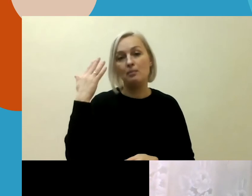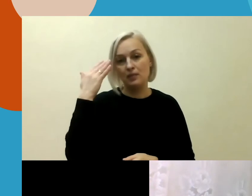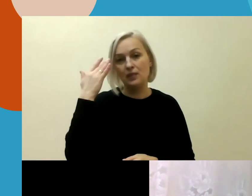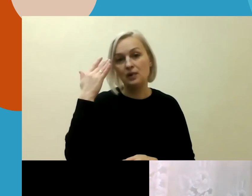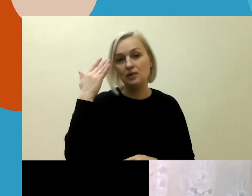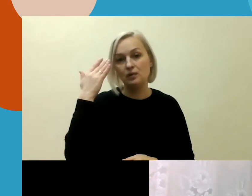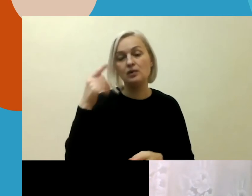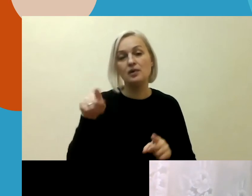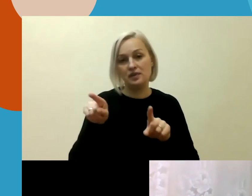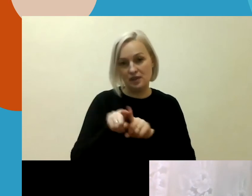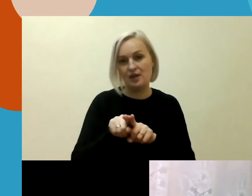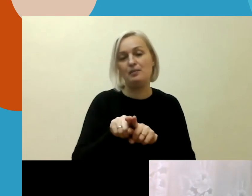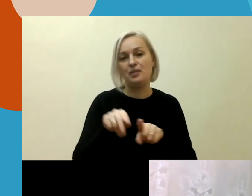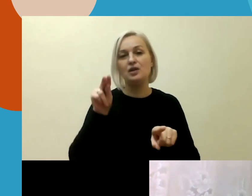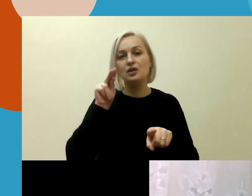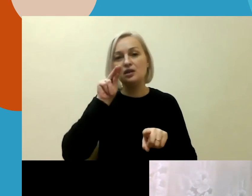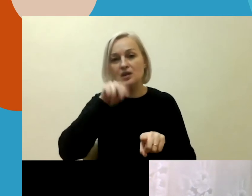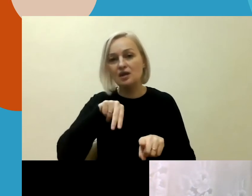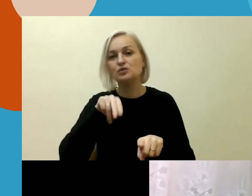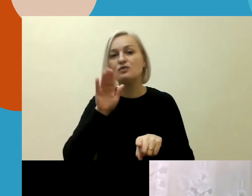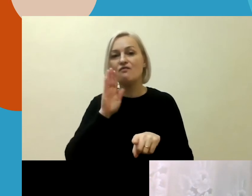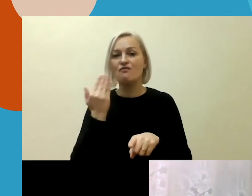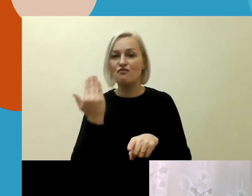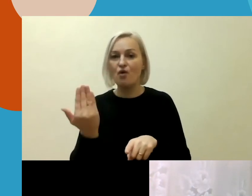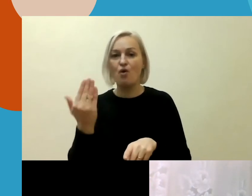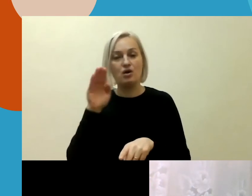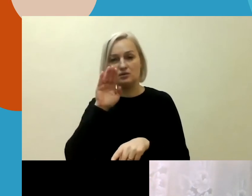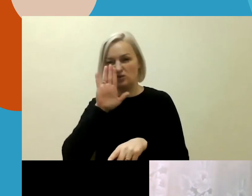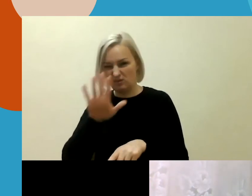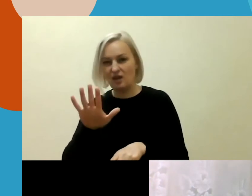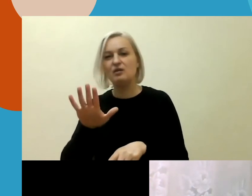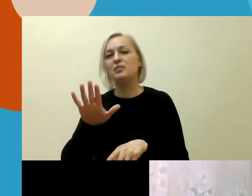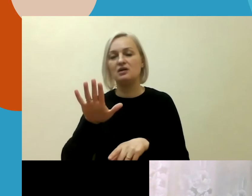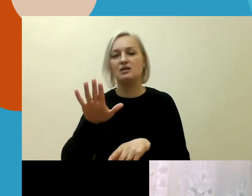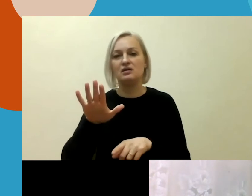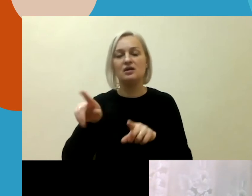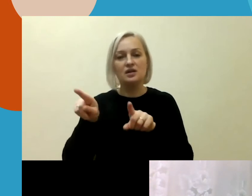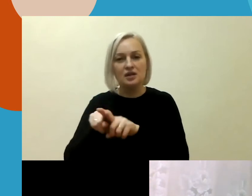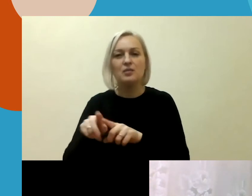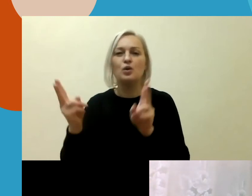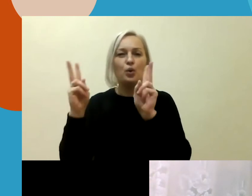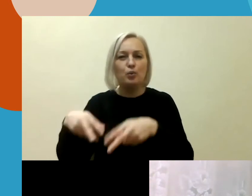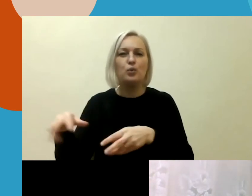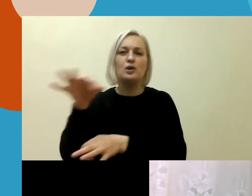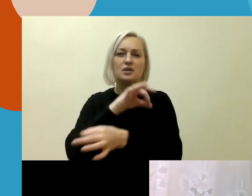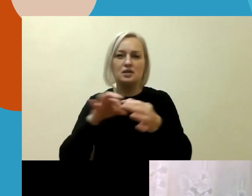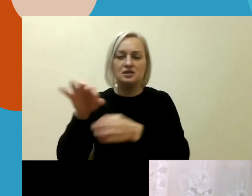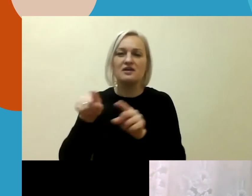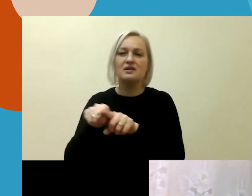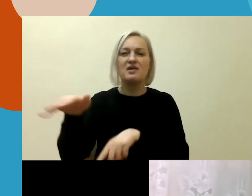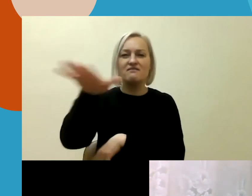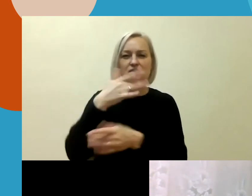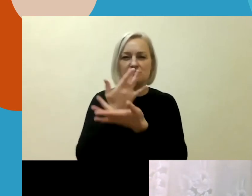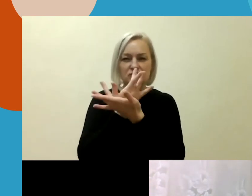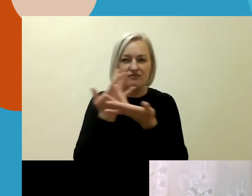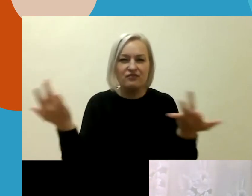su neapikantos nusikaltimais. Apie tai reikia diskutuoti, kalbėti, išviesti visuomenę. Na, o čia pareigūnams,